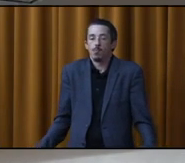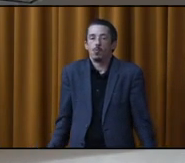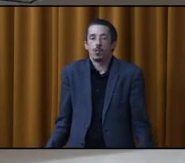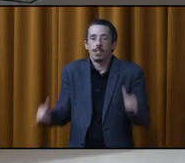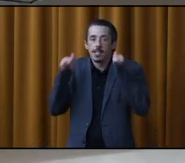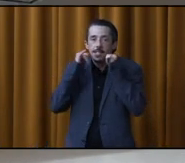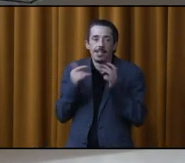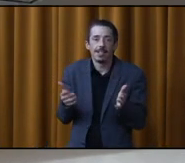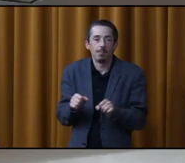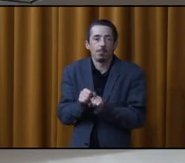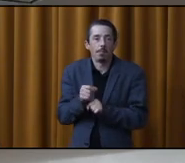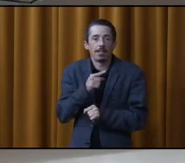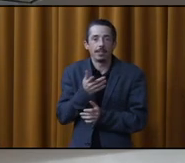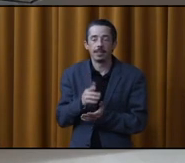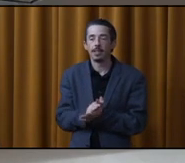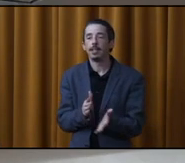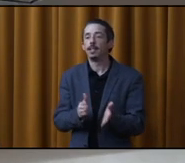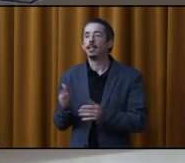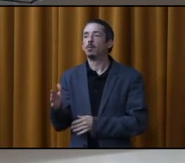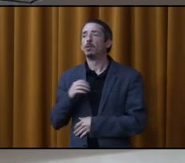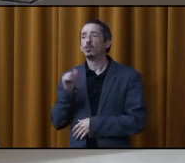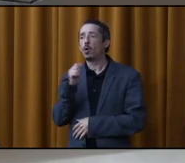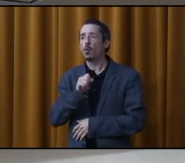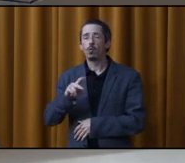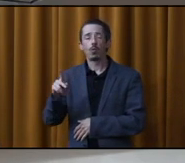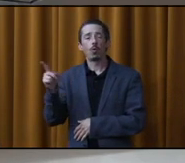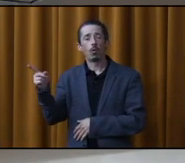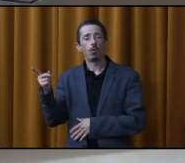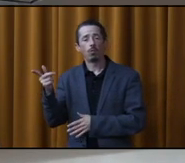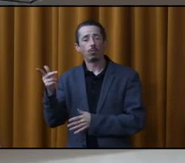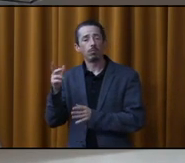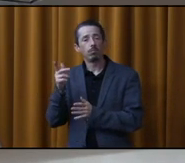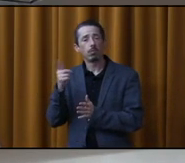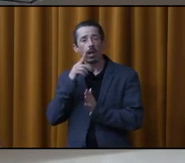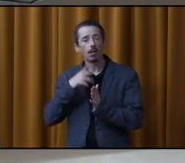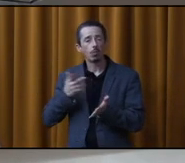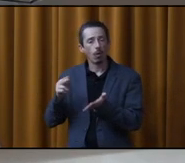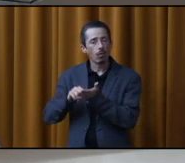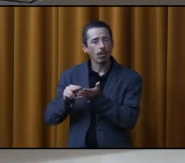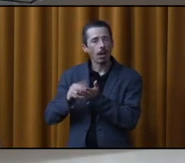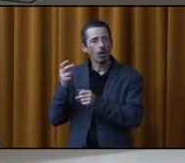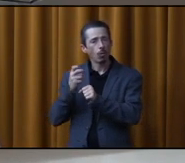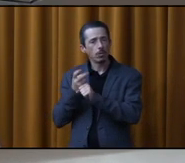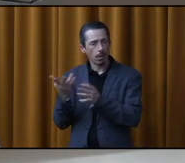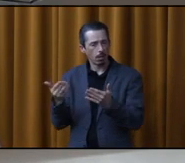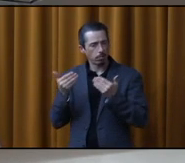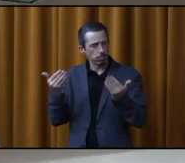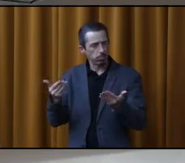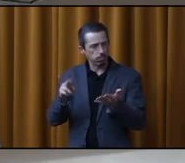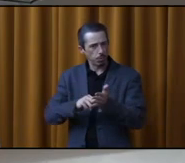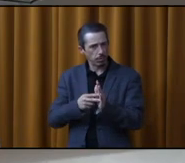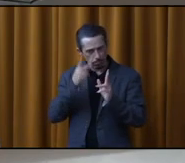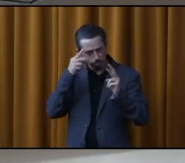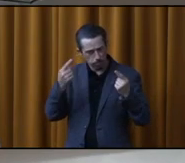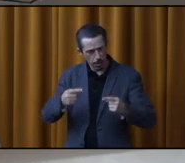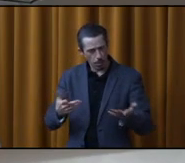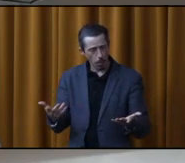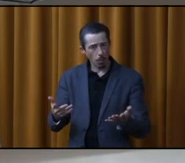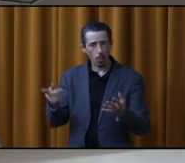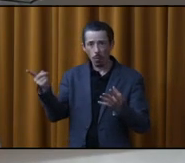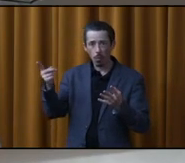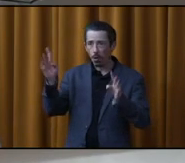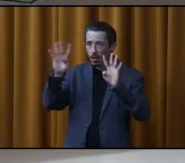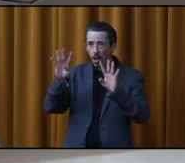Fait que moi, la question, c'est qu'il peut-tu, M. Hanouk, de ne attendre d'après un appel, après deux ans, ça devrait être déjà réglé. Déjà, la salle de spectacle est